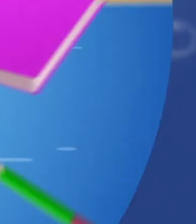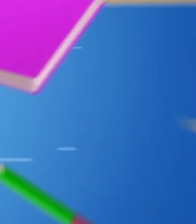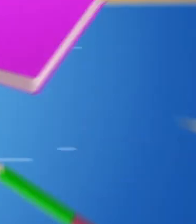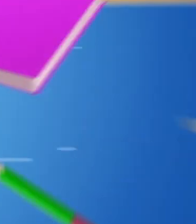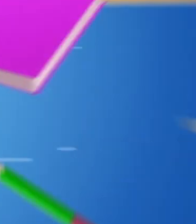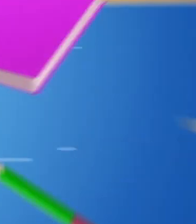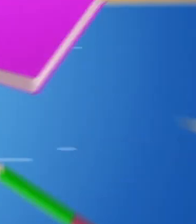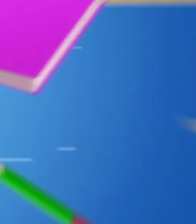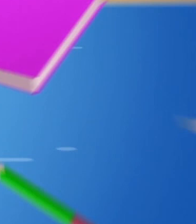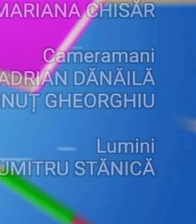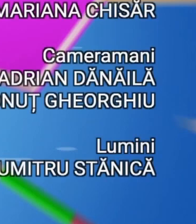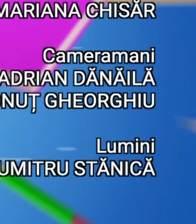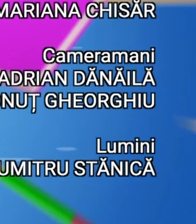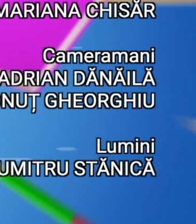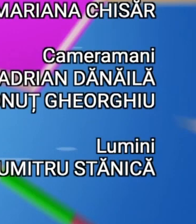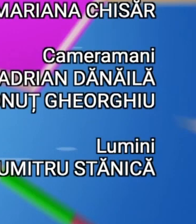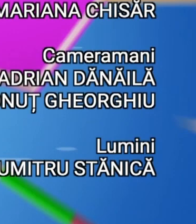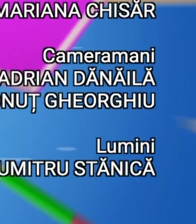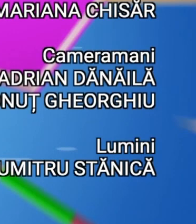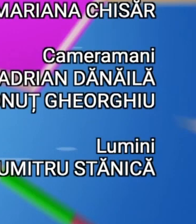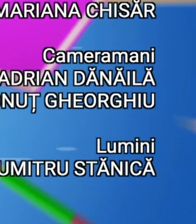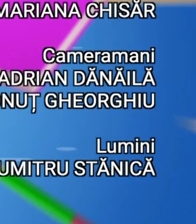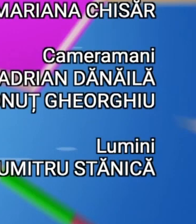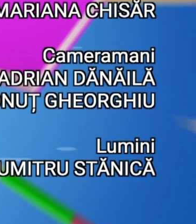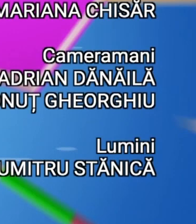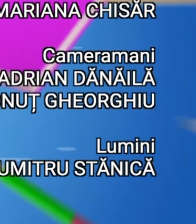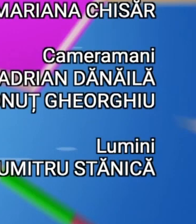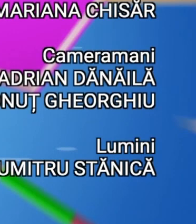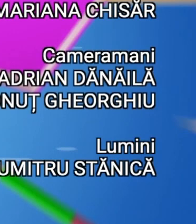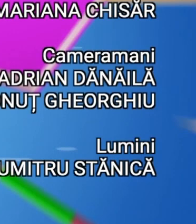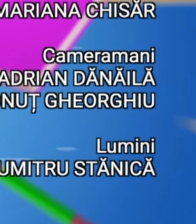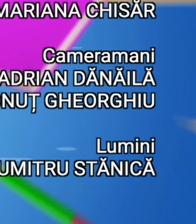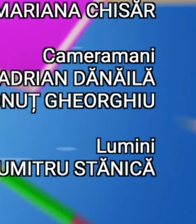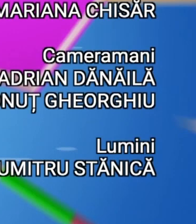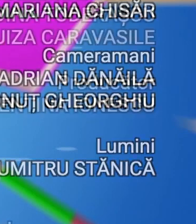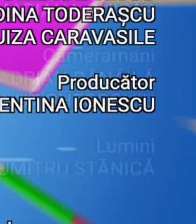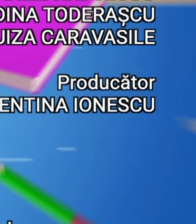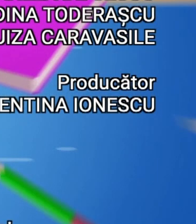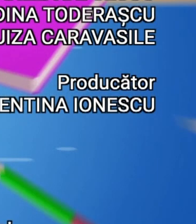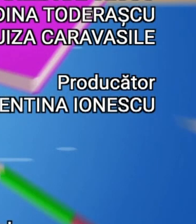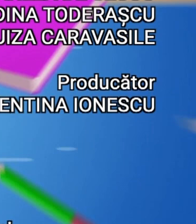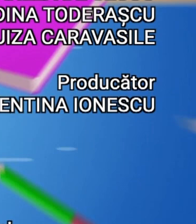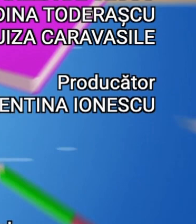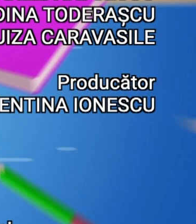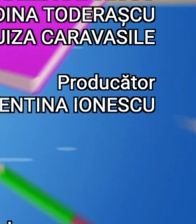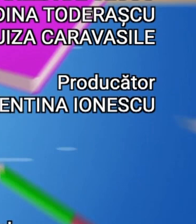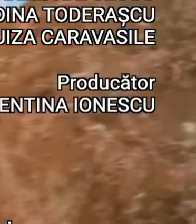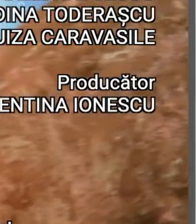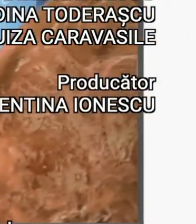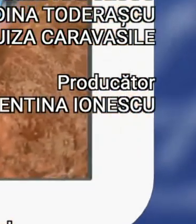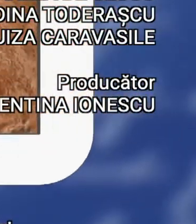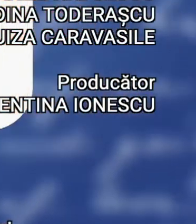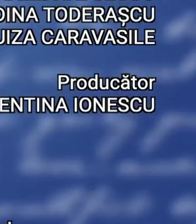MULȚUMIT PENTRU VIZIONARE!